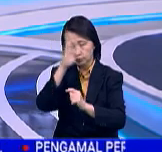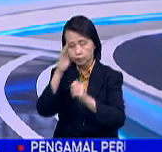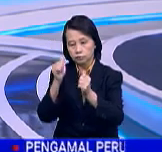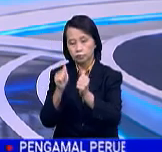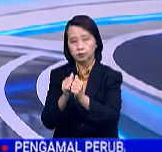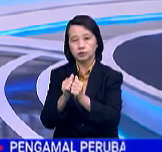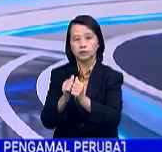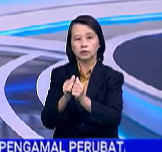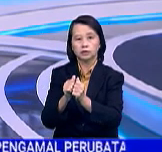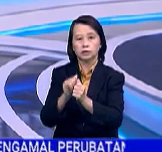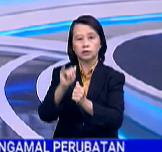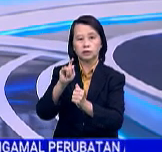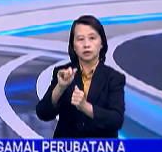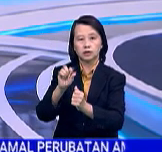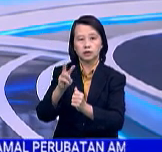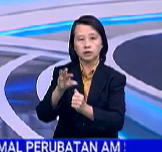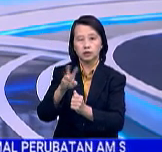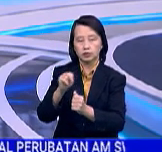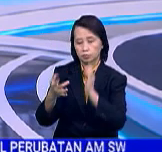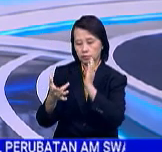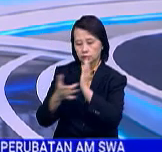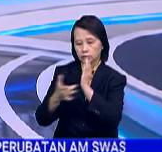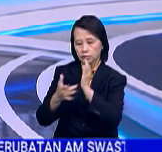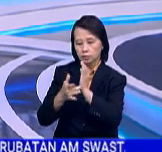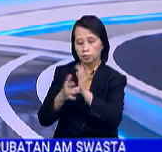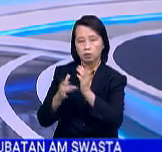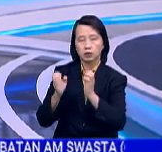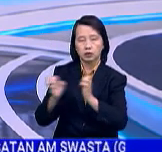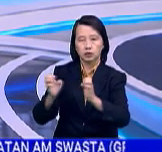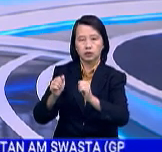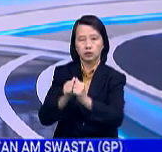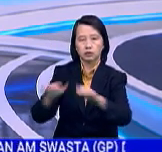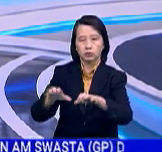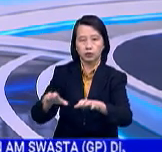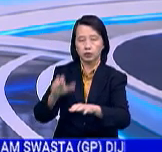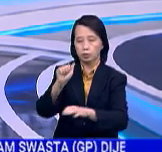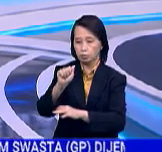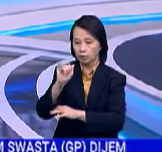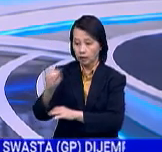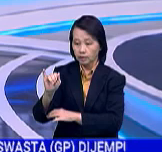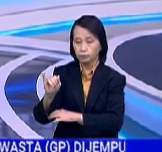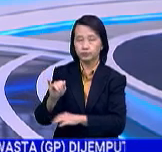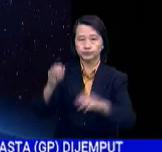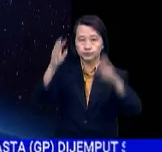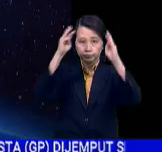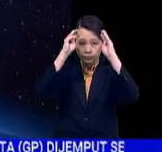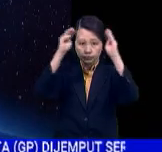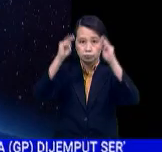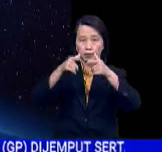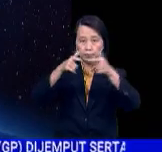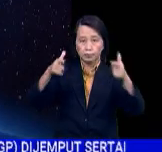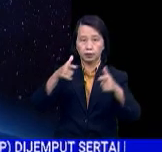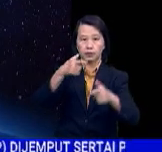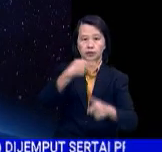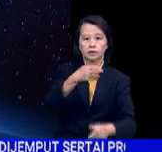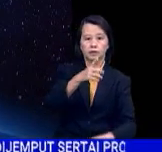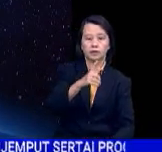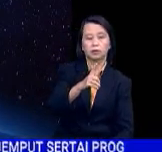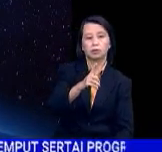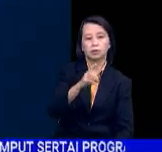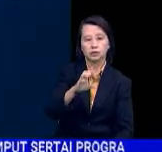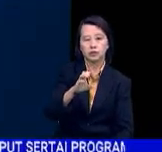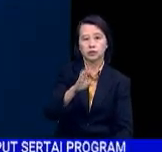pengkomputeran awan dan teknologi kecerdasan buatan AI. Pengurus besar H3C Malaysia Rokisma